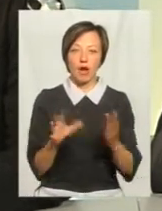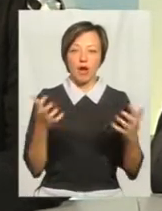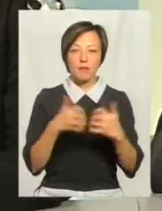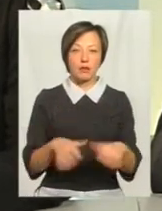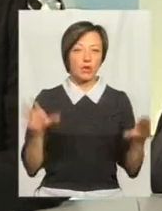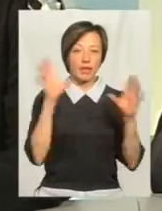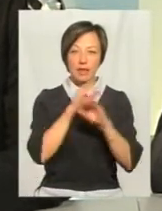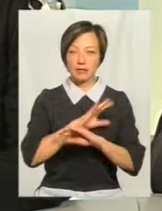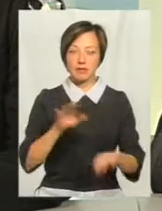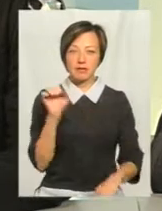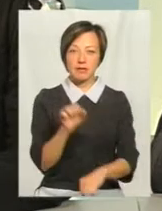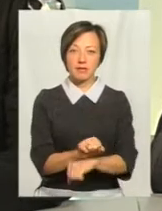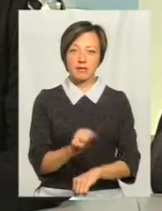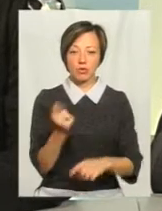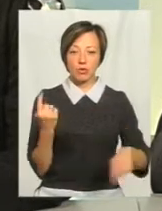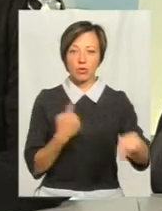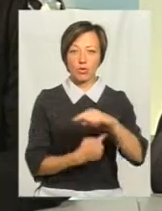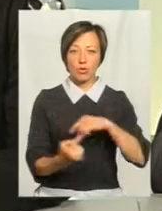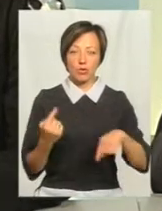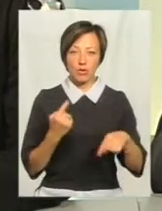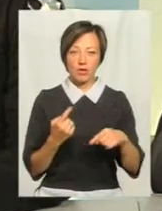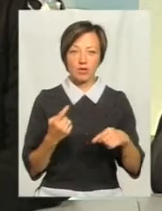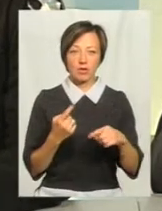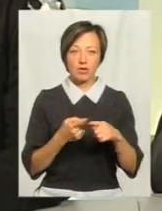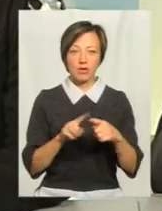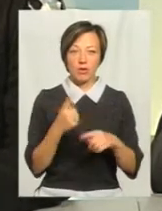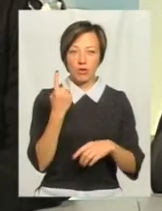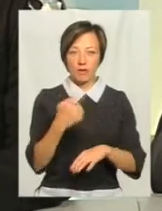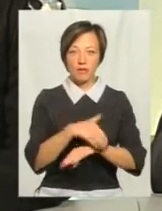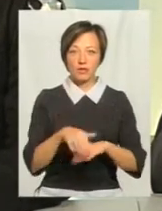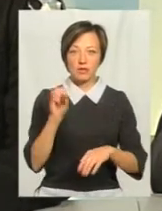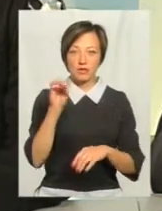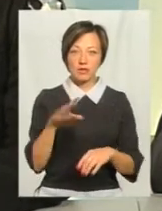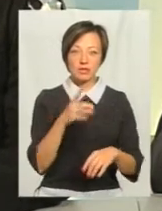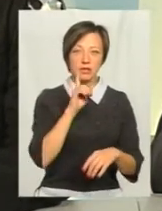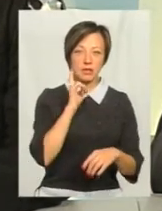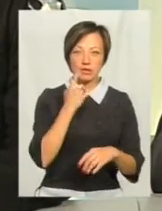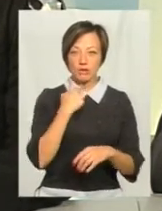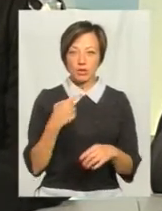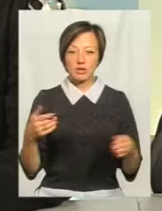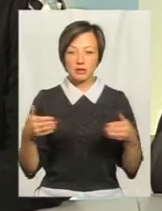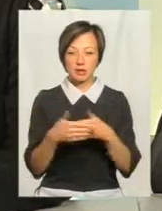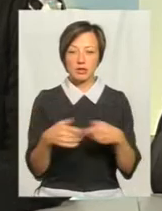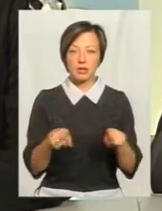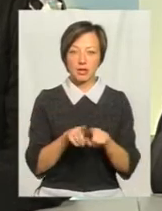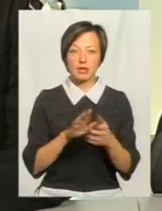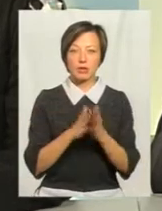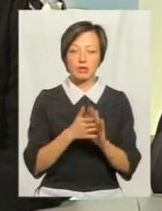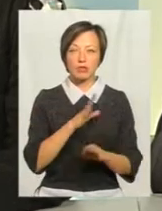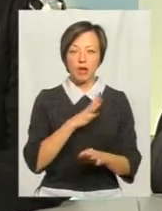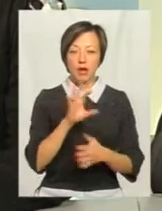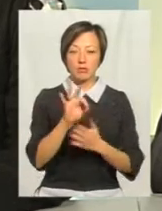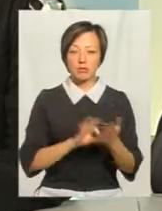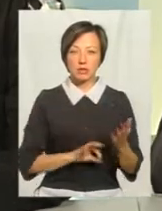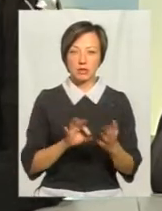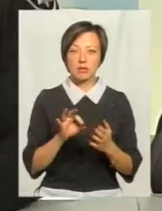справилася, зависло в одному кольорі, по одному вулиці світиться зелений, з іншої – червоний. Тому такі ситуації бувають, але ми оперативно